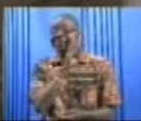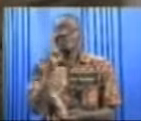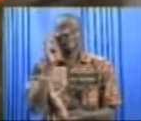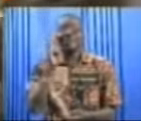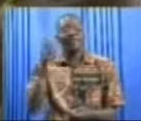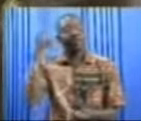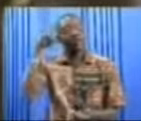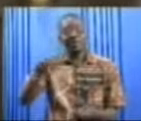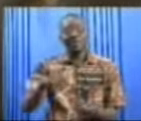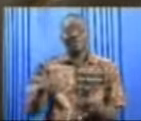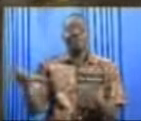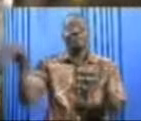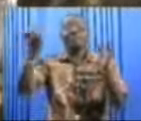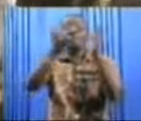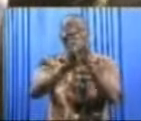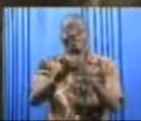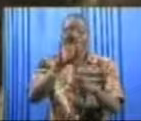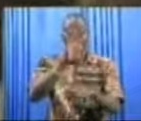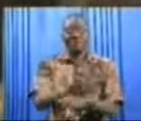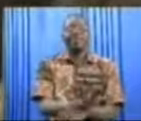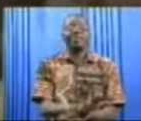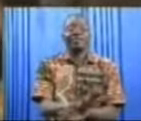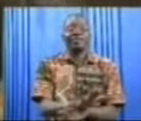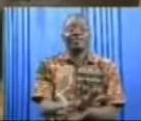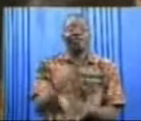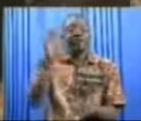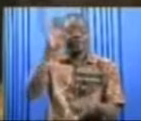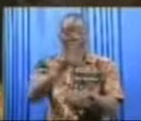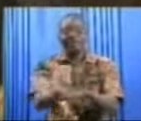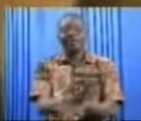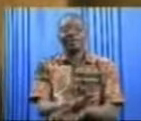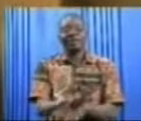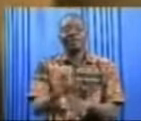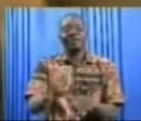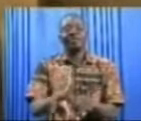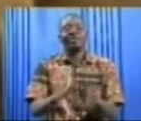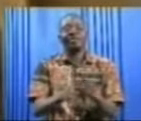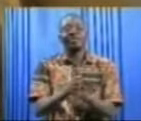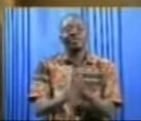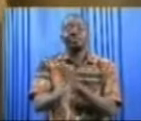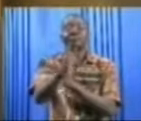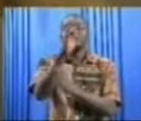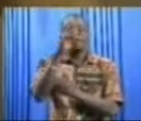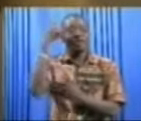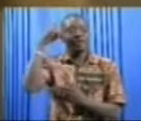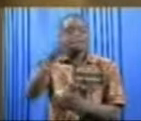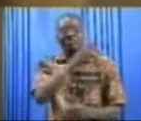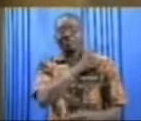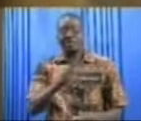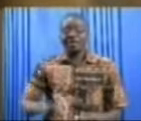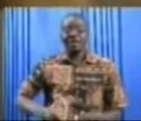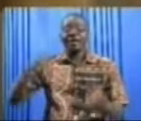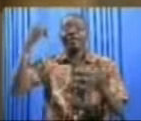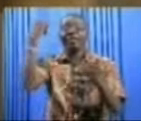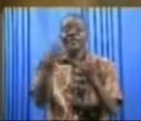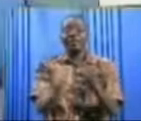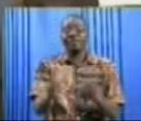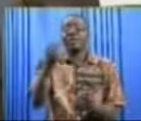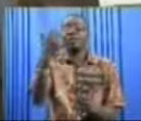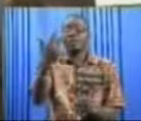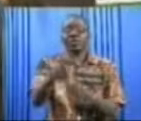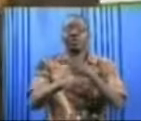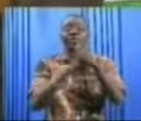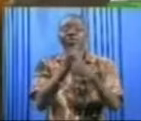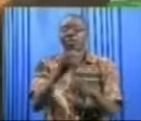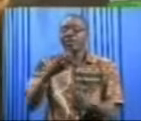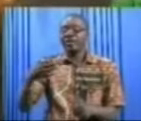l'une des images fortes de cette soirée d'hommage. Une soirée d'adieu, dite diplomate français en fin de mission de 3 ans au Burkina Faso